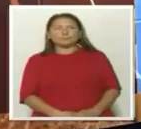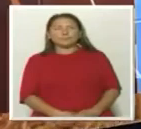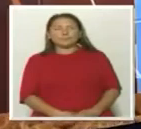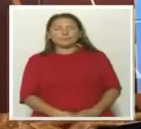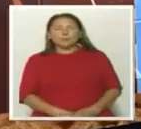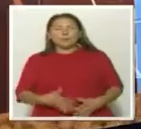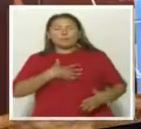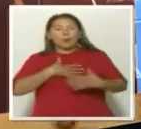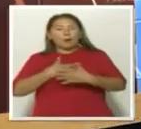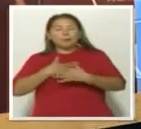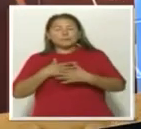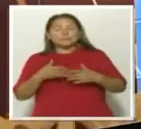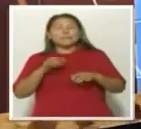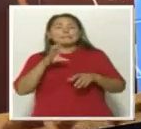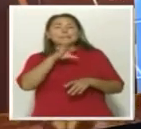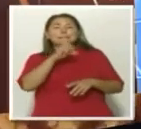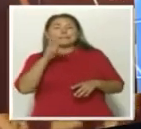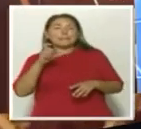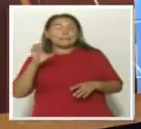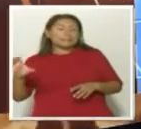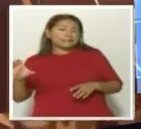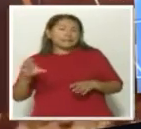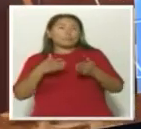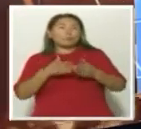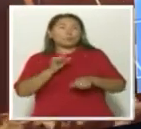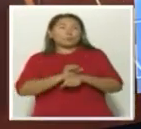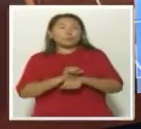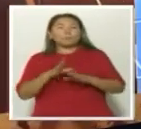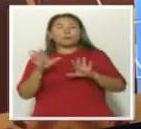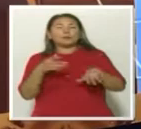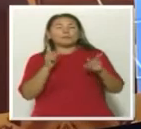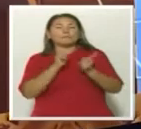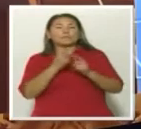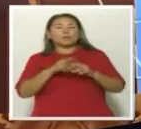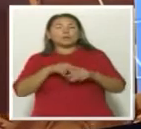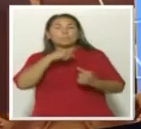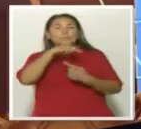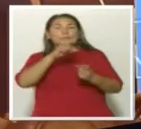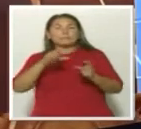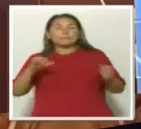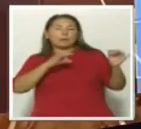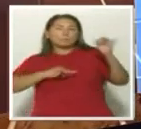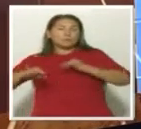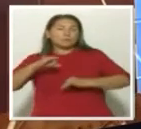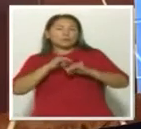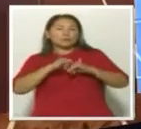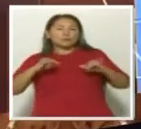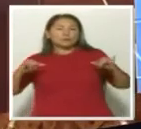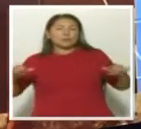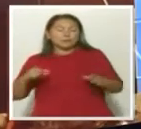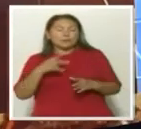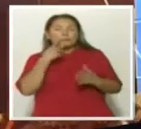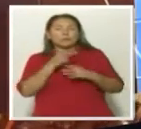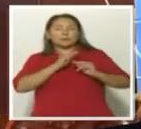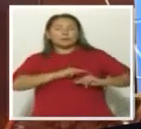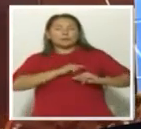По инициативе СЭС Морпорт Актау и Палаты предпринимателей от Амикен прошла встреча, на которой бизнесмены обсудили возможность расширения приоритетных видов